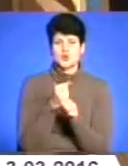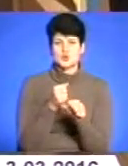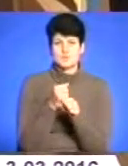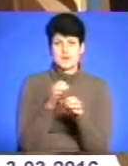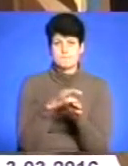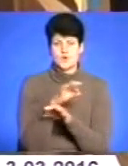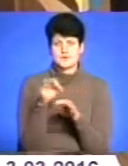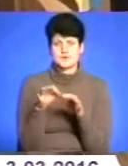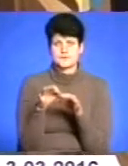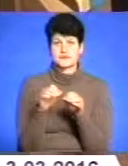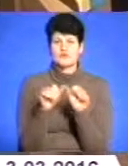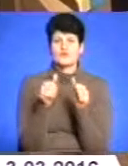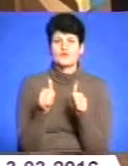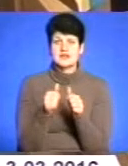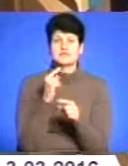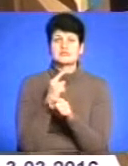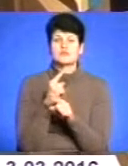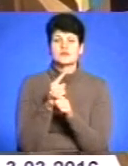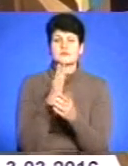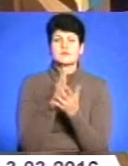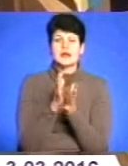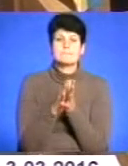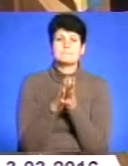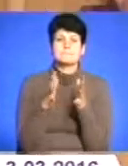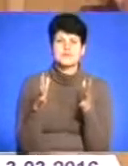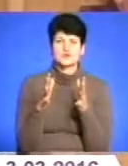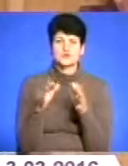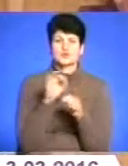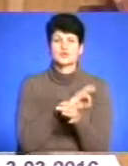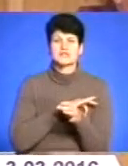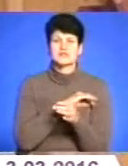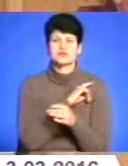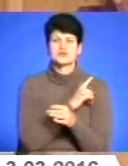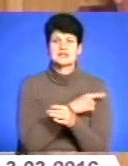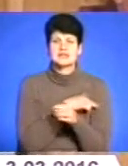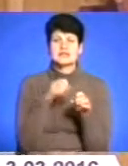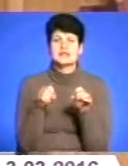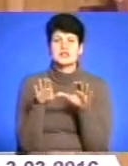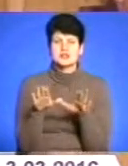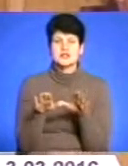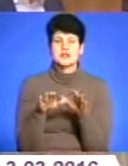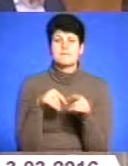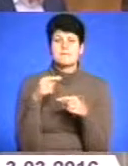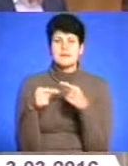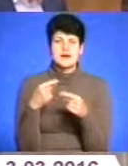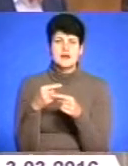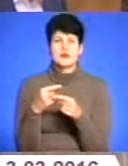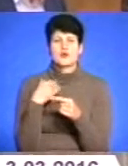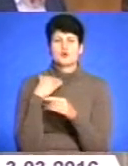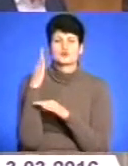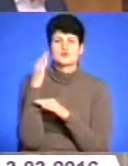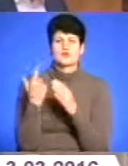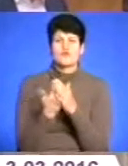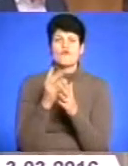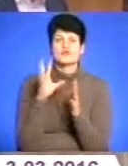Формулювання «заборона» має більшу юридичну силу. Тож рішення переголосували знову, включивши ще й